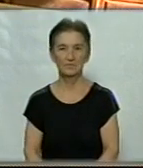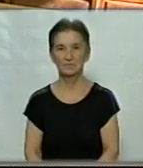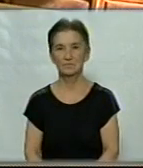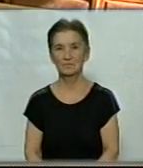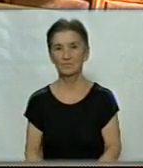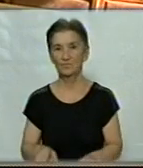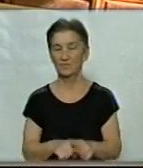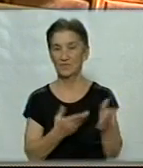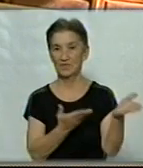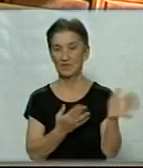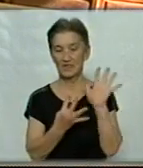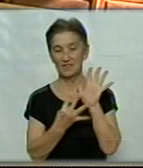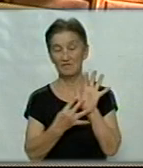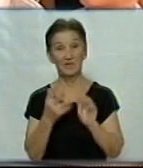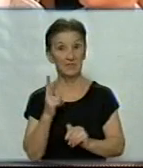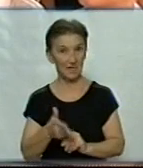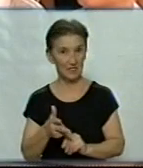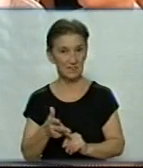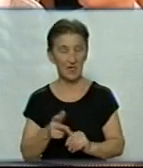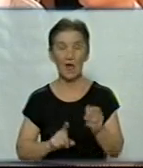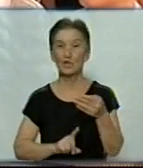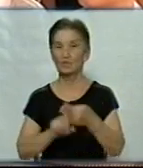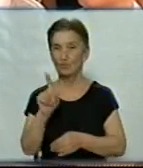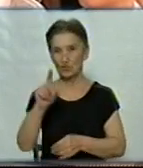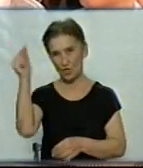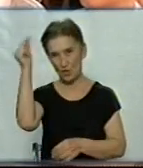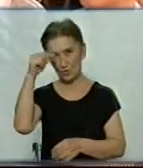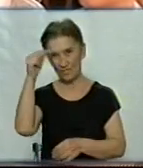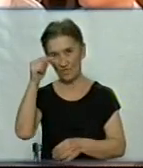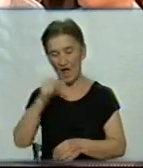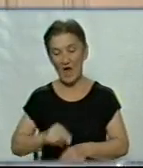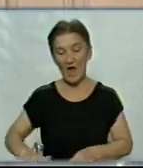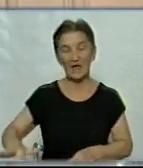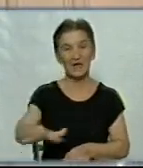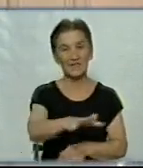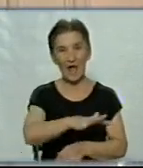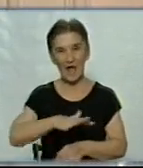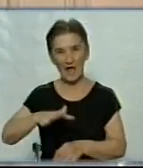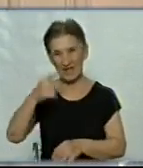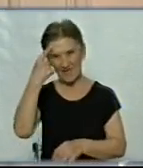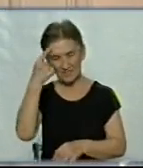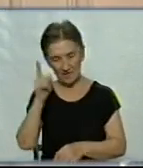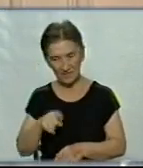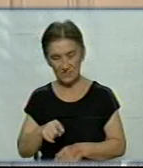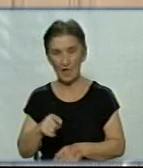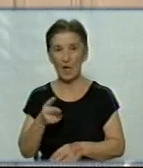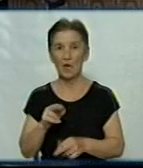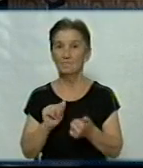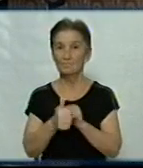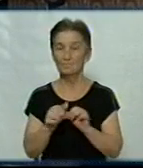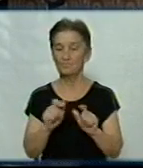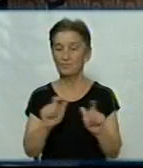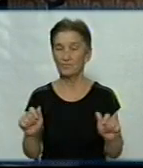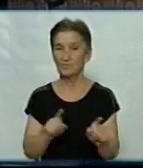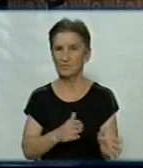Ось так о 9.30 ранку для школярів розпочинають урок краєзнавства, розповідає Галина Бондар. Для учнів бібліотекарі підготували